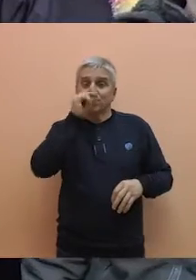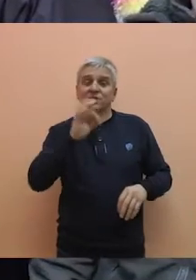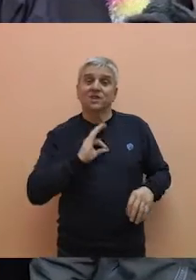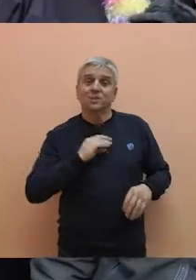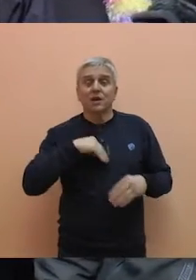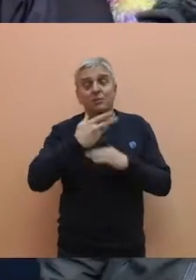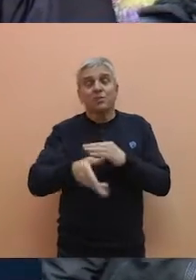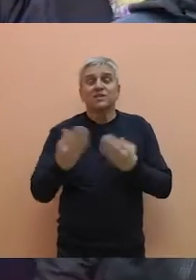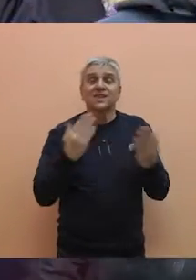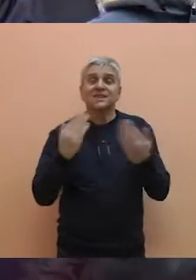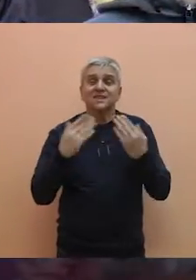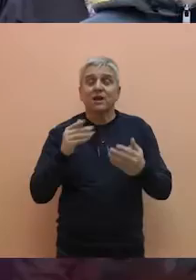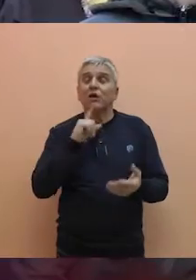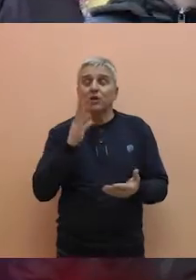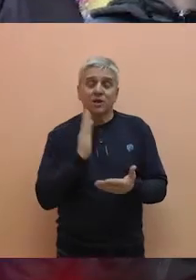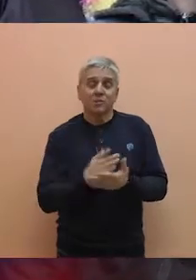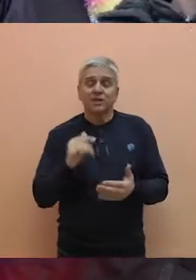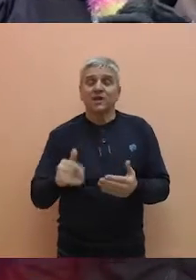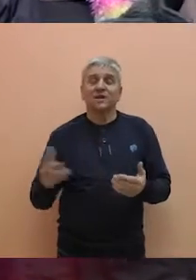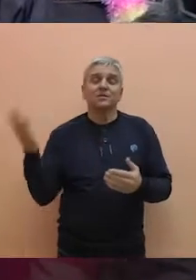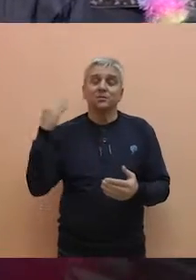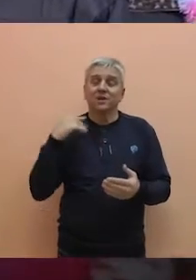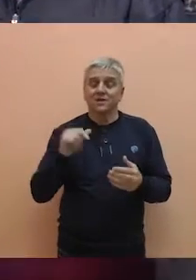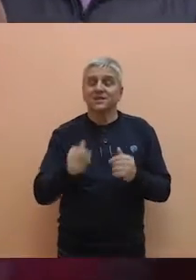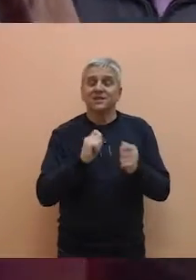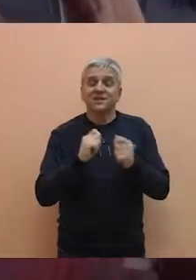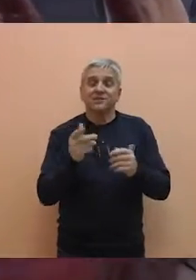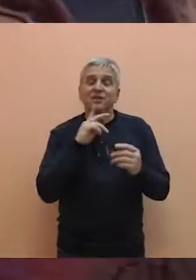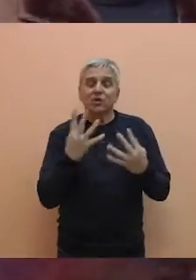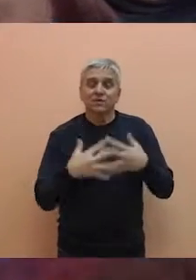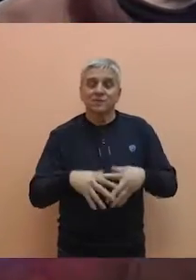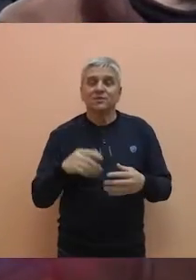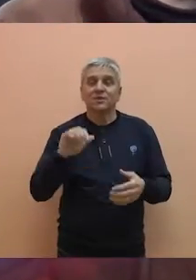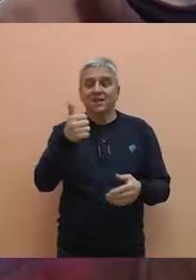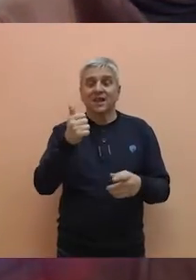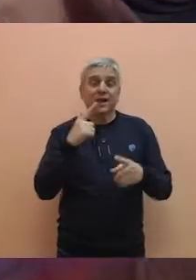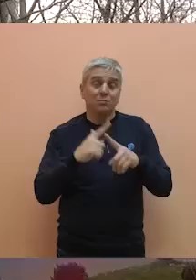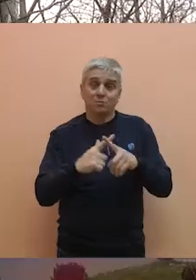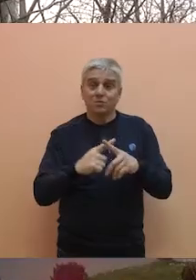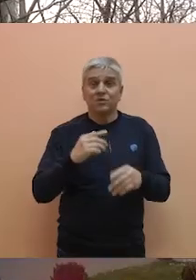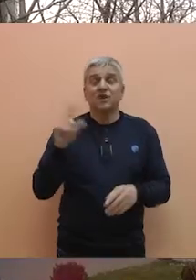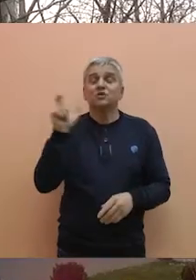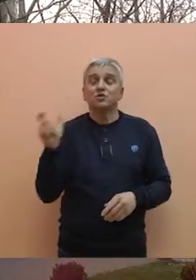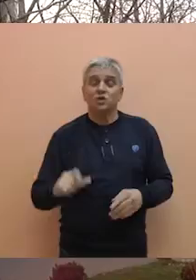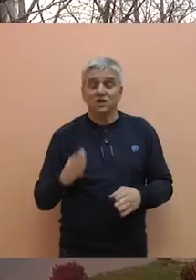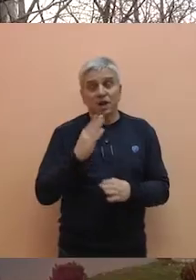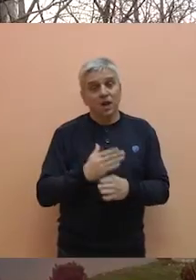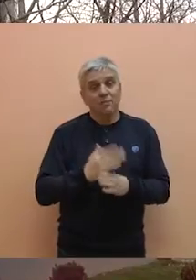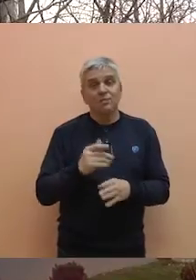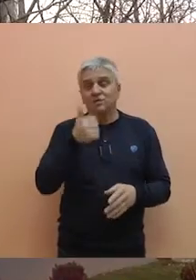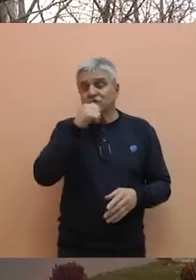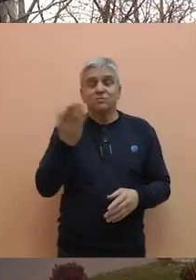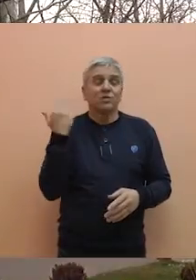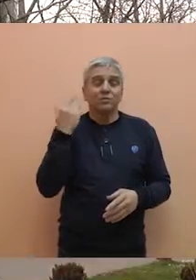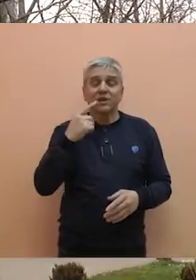Radojević nakon sastanka koji je danas održao sa nekadašnjim Pikovcima. Reč je o jednokratnoj novčanoj socijalnoj pomoći, o čemu